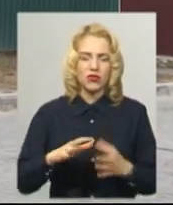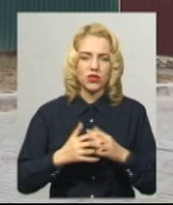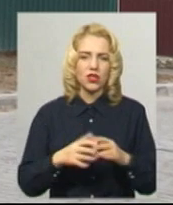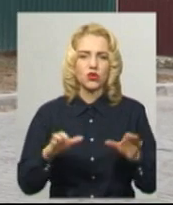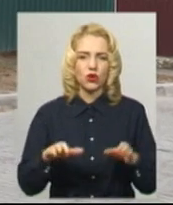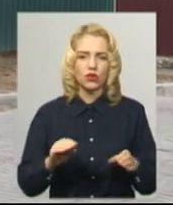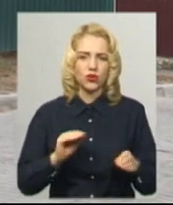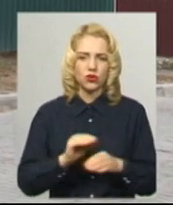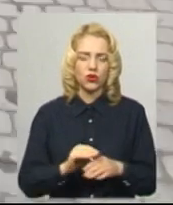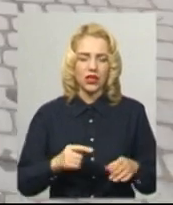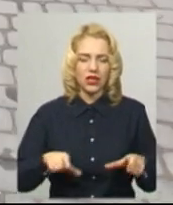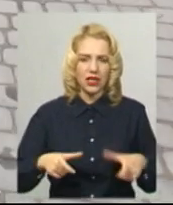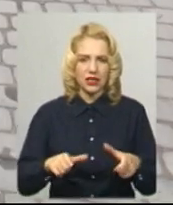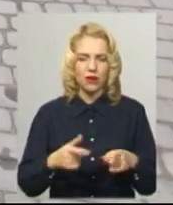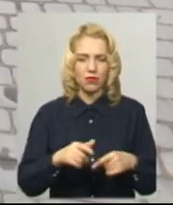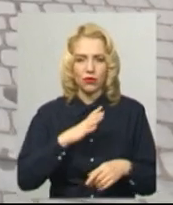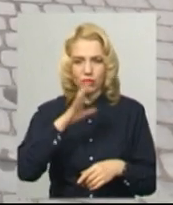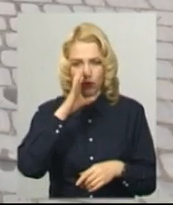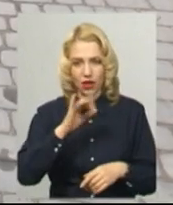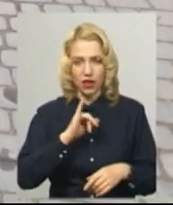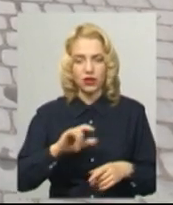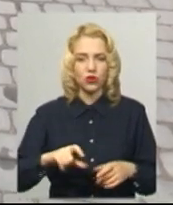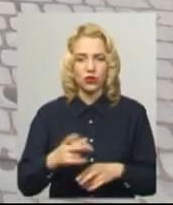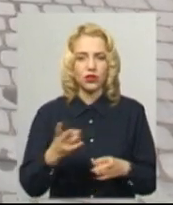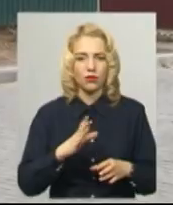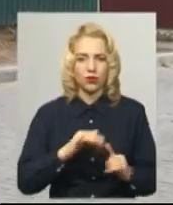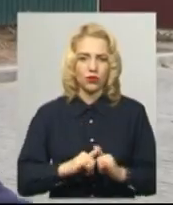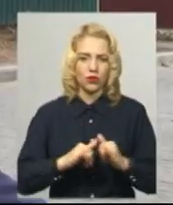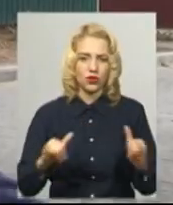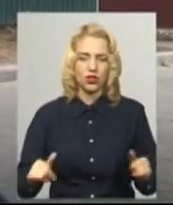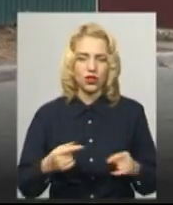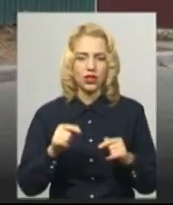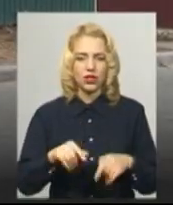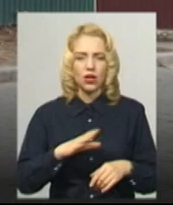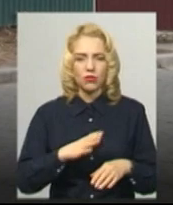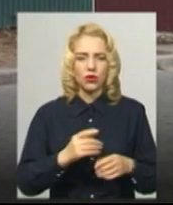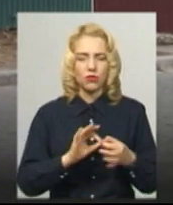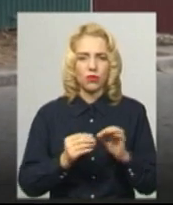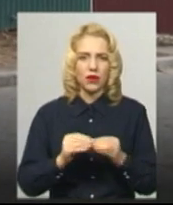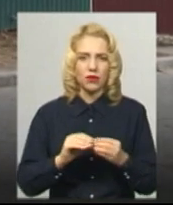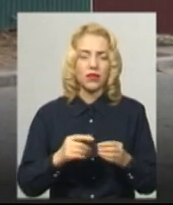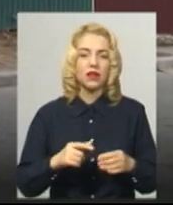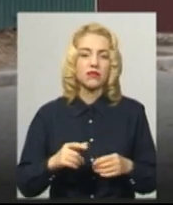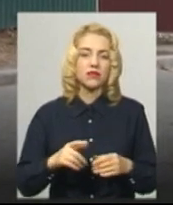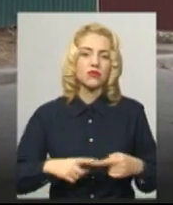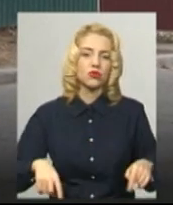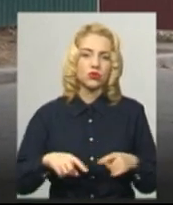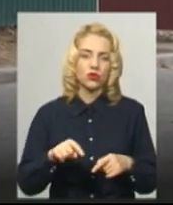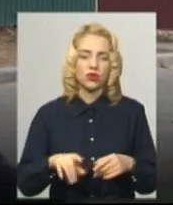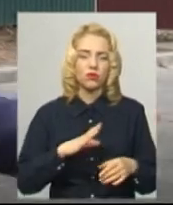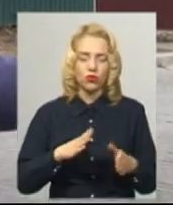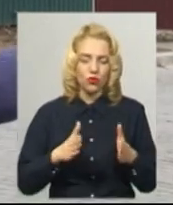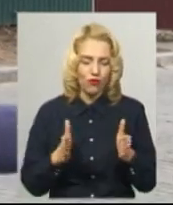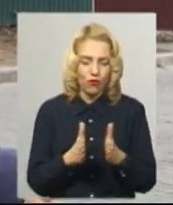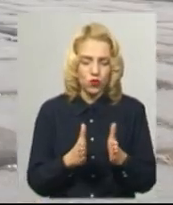додає, асфальтне покриття вулиці було вкрай погане і дорогу слід було розширити. У нас тут була дуже проблемна зона, було дуже вузько, машини не могли